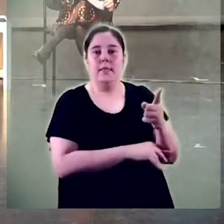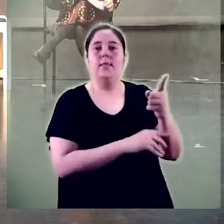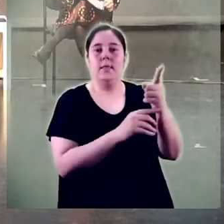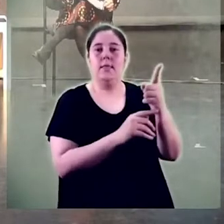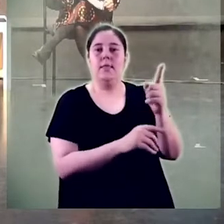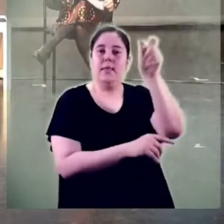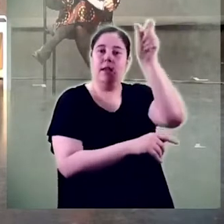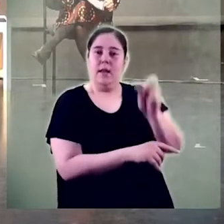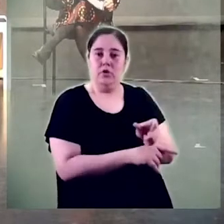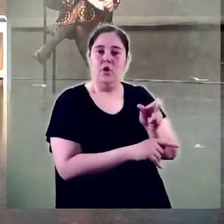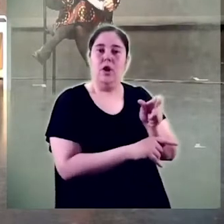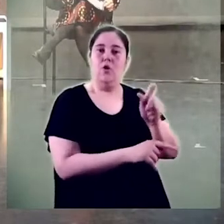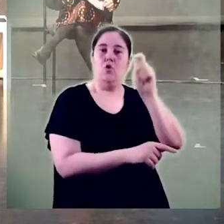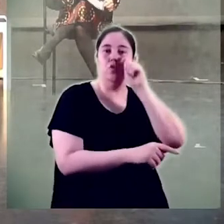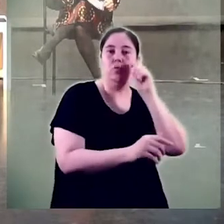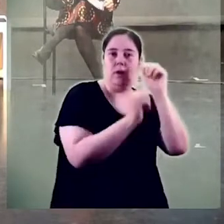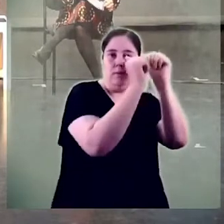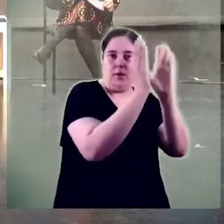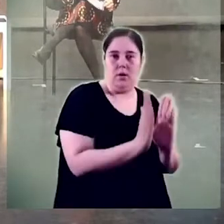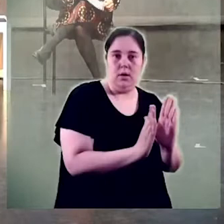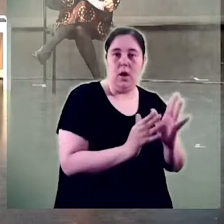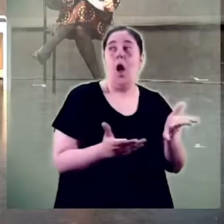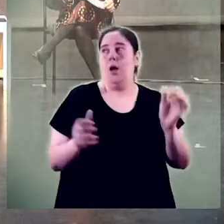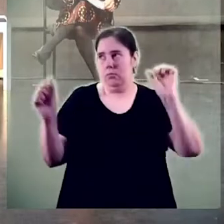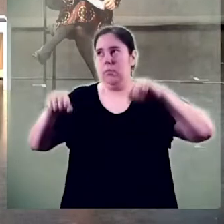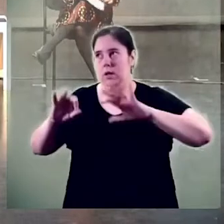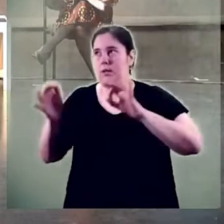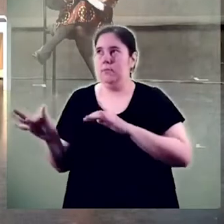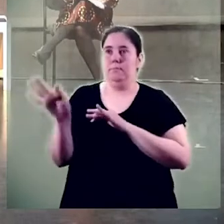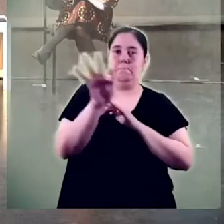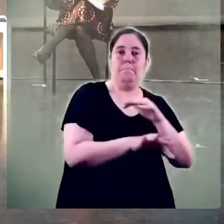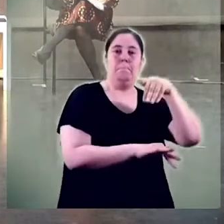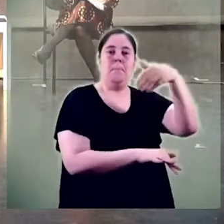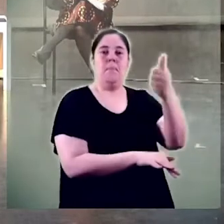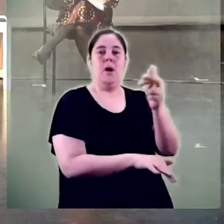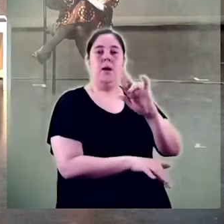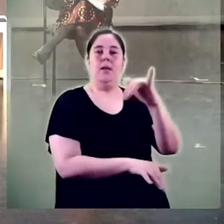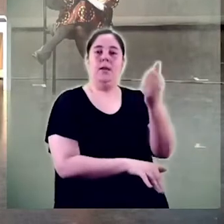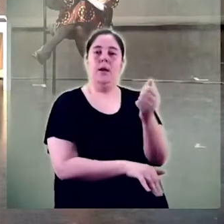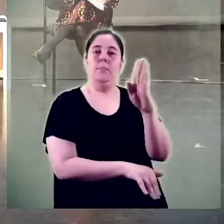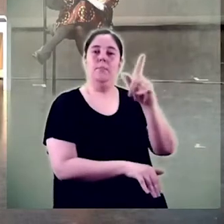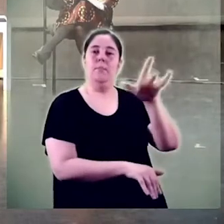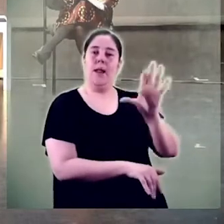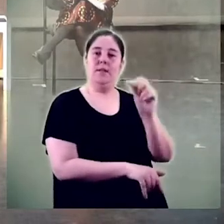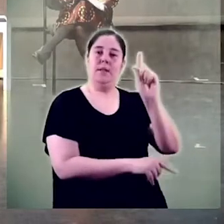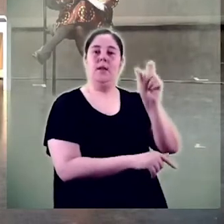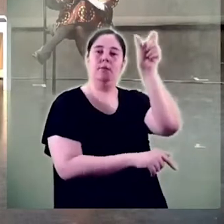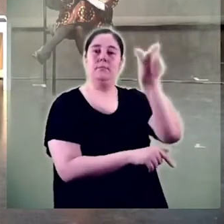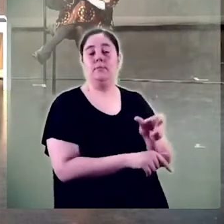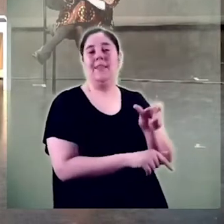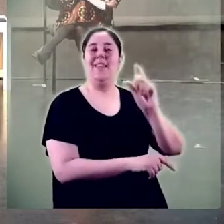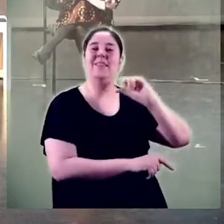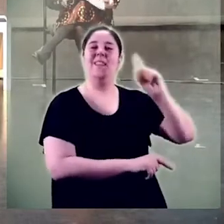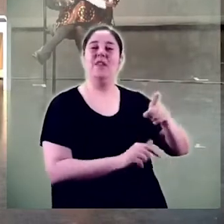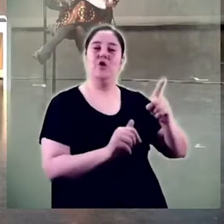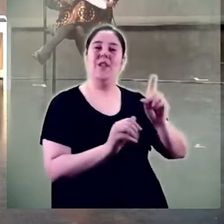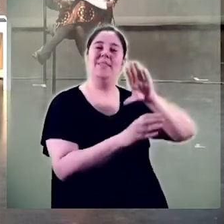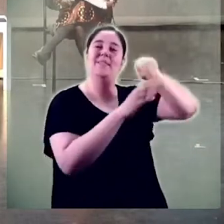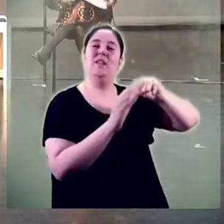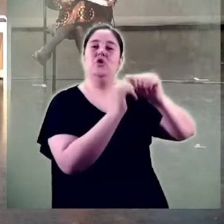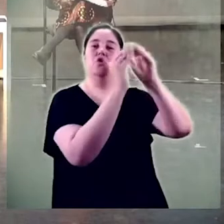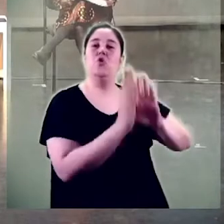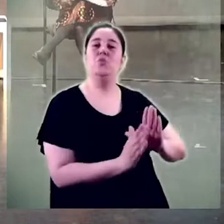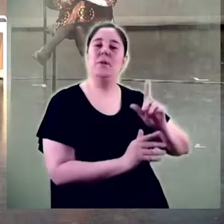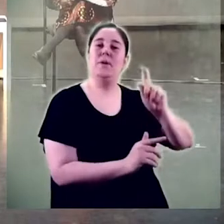pensava que passaria la paraula i pensava que passava aquí. El problema. Molt bé. Maria Prats, directora de l'Observatori per la Igualtat. Gràcies, rector. Moltes